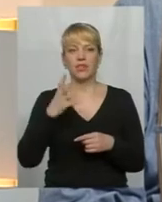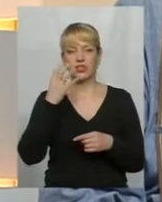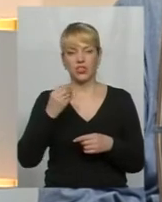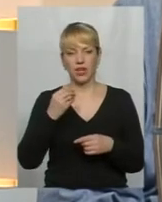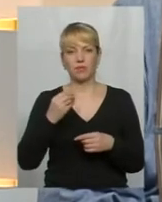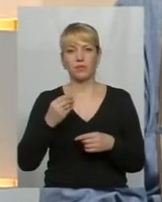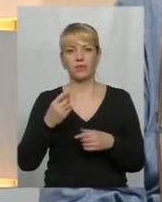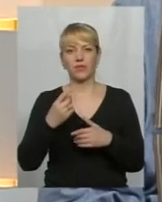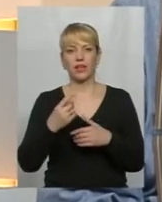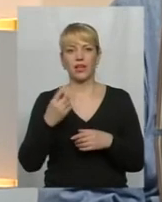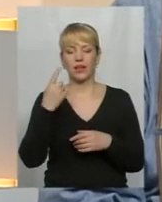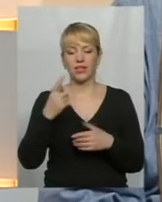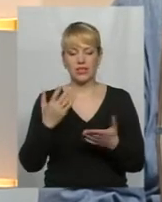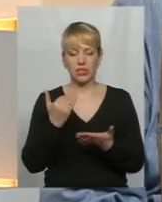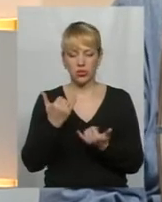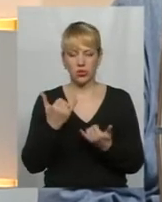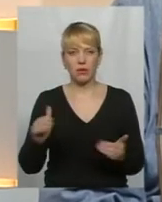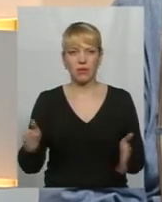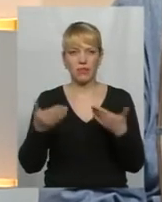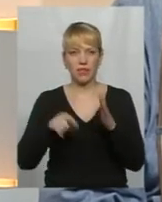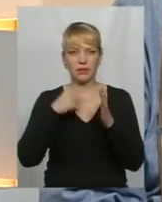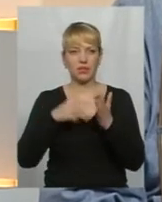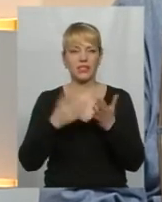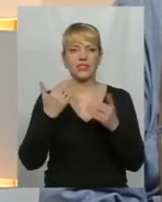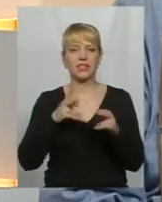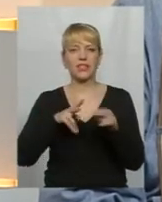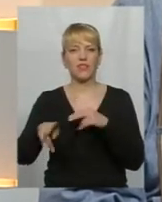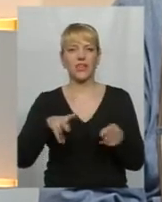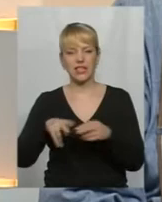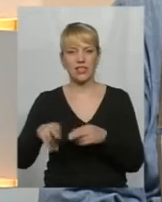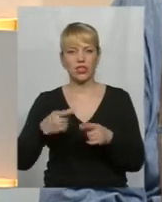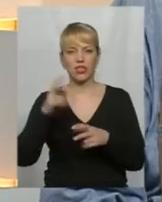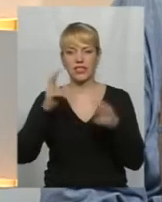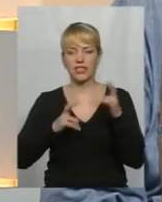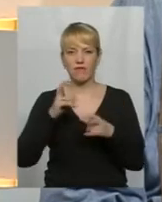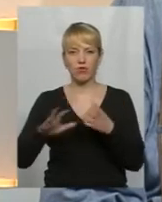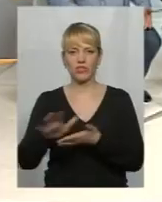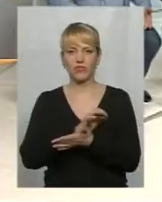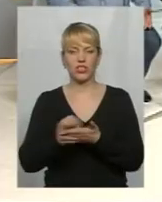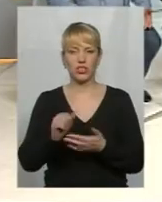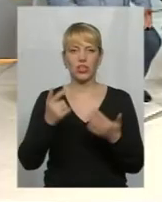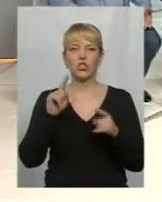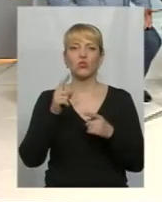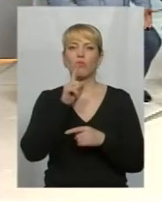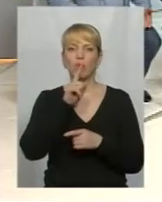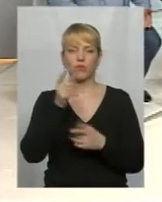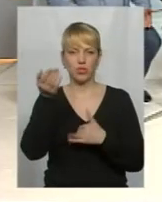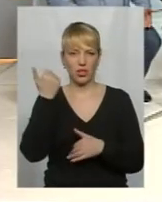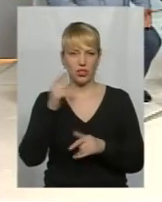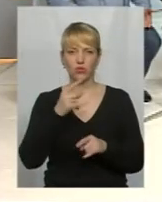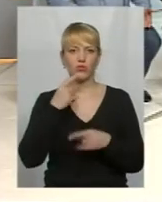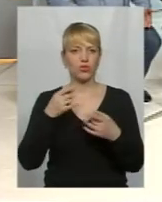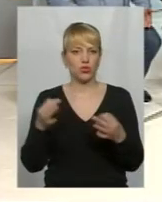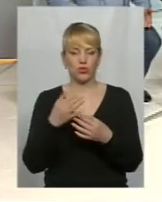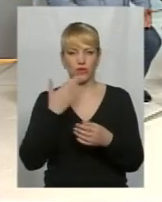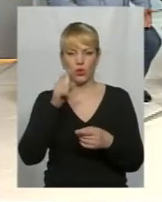про знищені заводи. Скільки заводів вирізано, винично, чому ніхто, мовчали, всі не говорили. Скільки заводів вирізано, скільки заводів знищено на Дамжа,